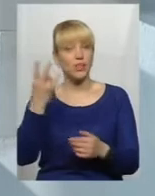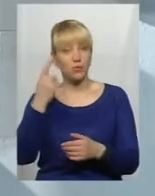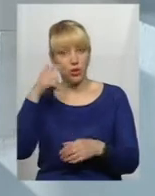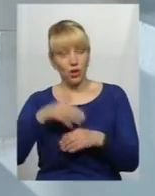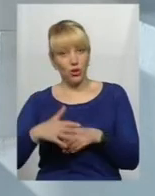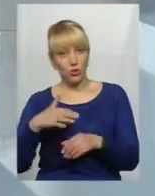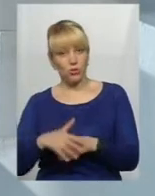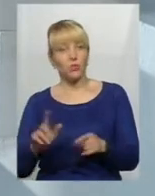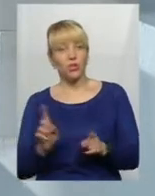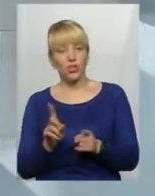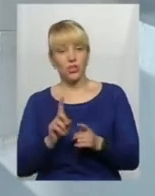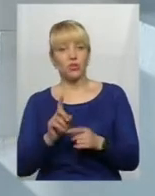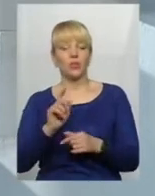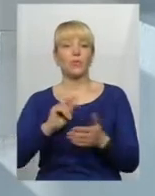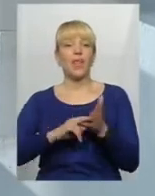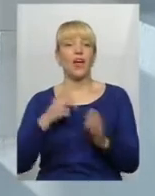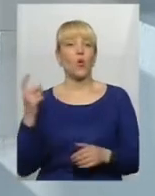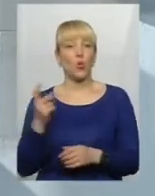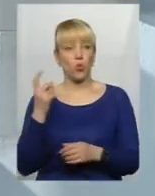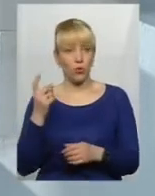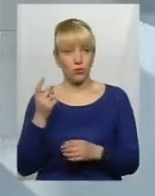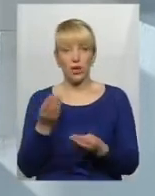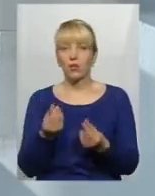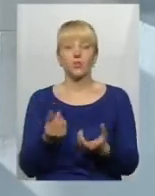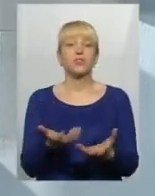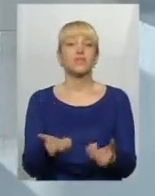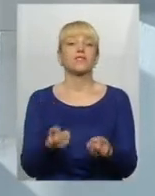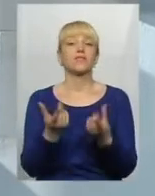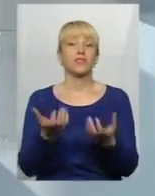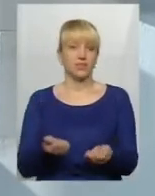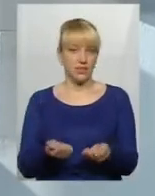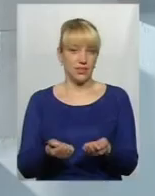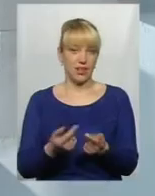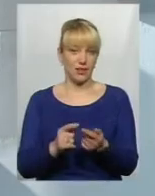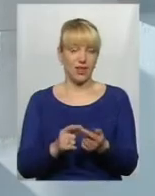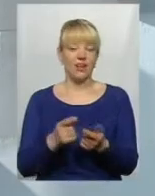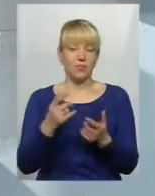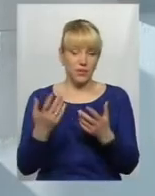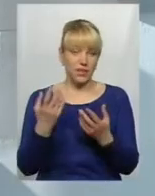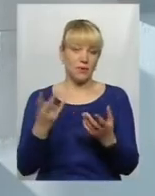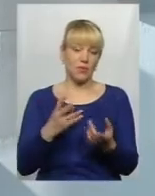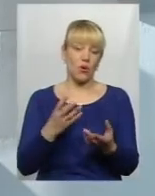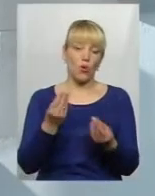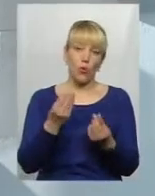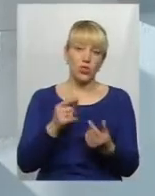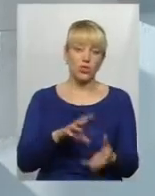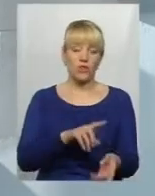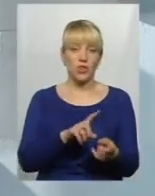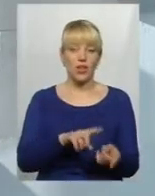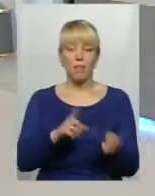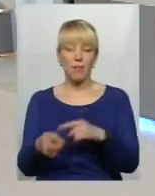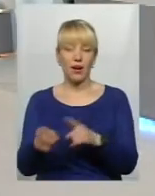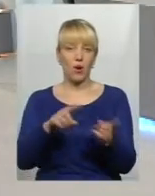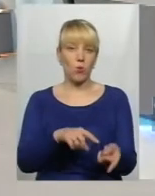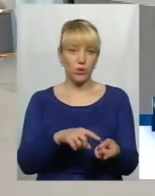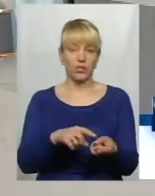економіка, кошти не беруться ні звідки і нікуди не діваються. Вони лише переходять з одних в інші.